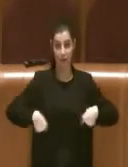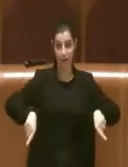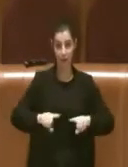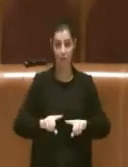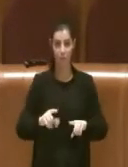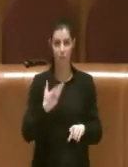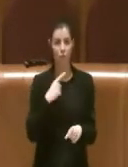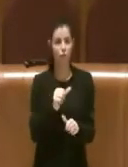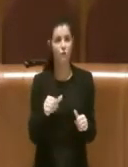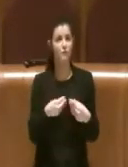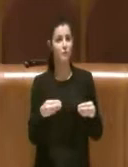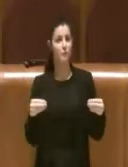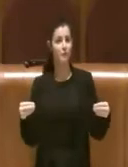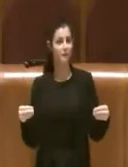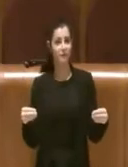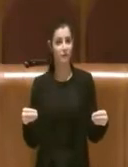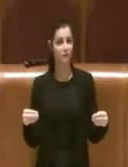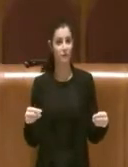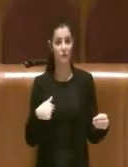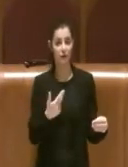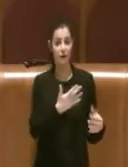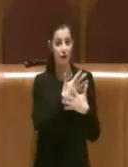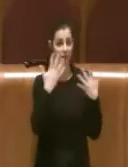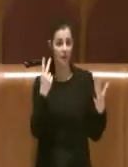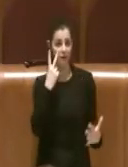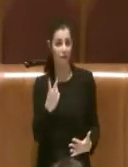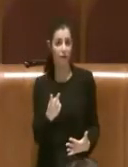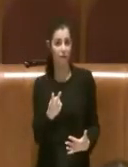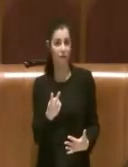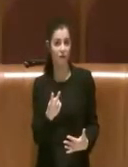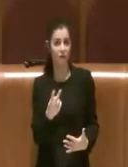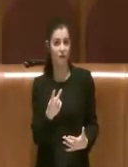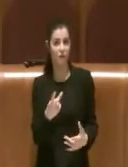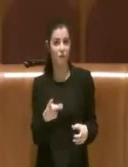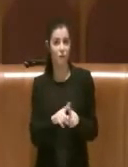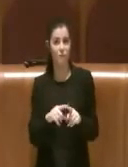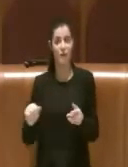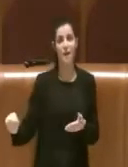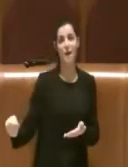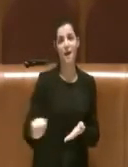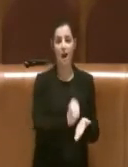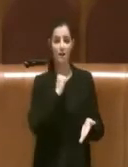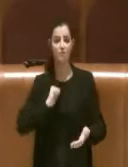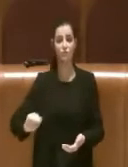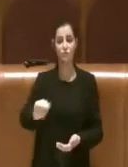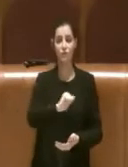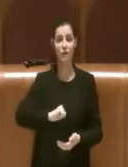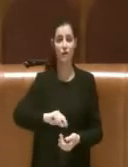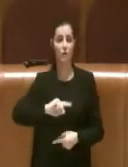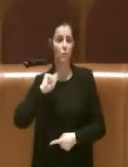essere strumentale. Cioè il fatto di aver visto un vero e proprio colpo di spugna su tutte le opere